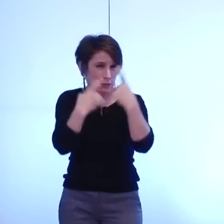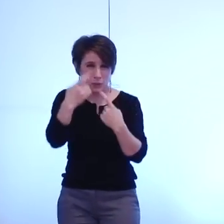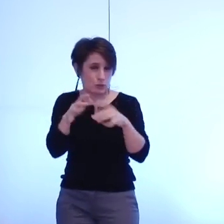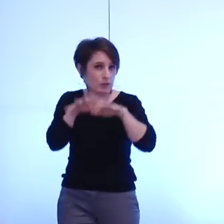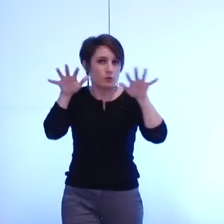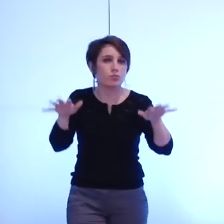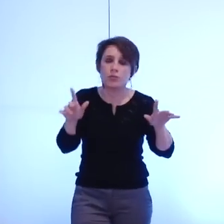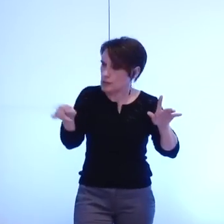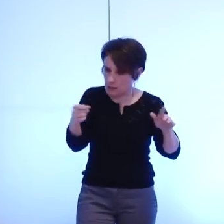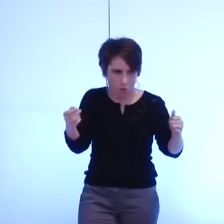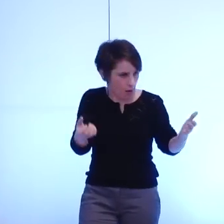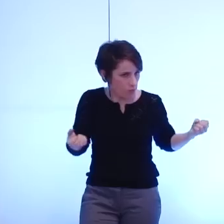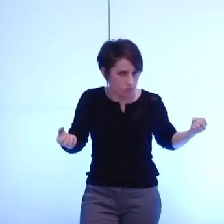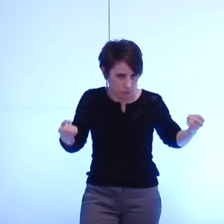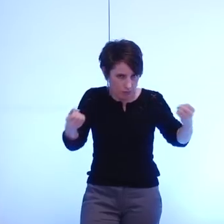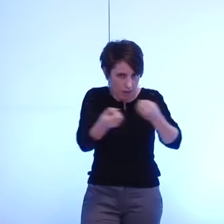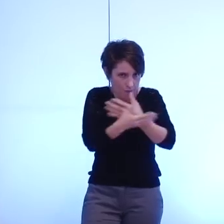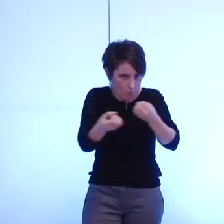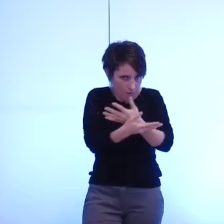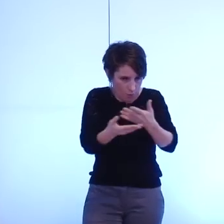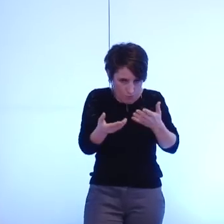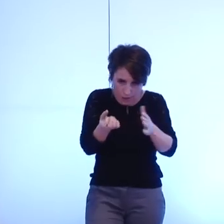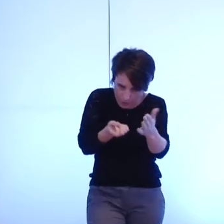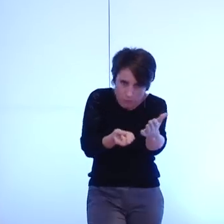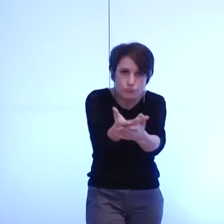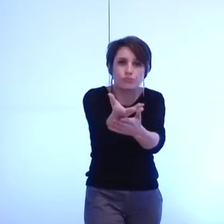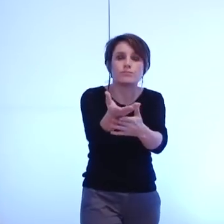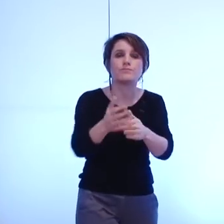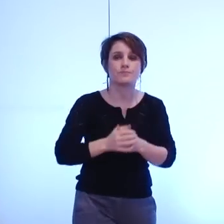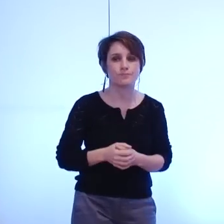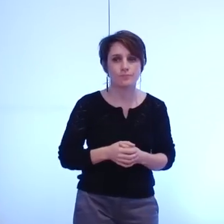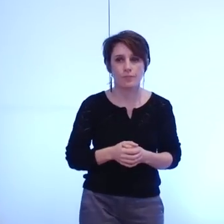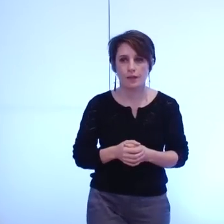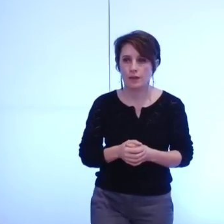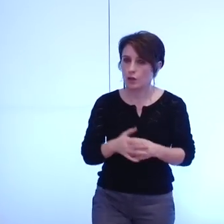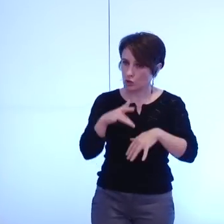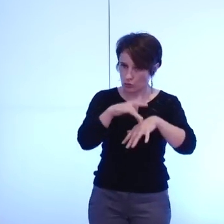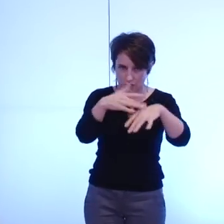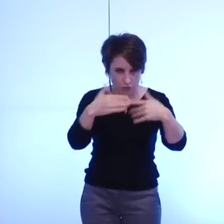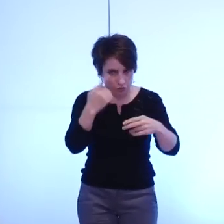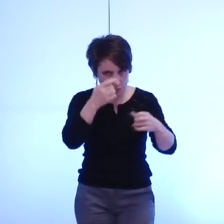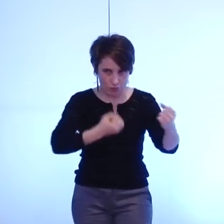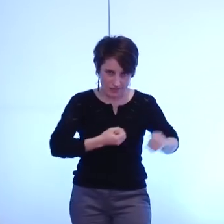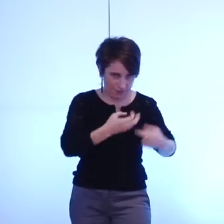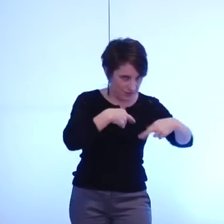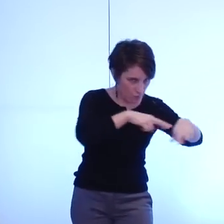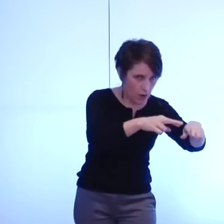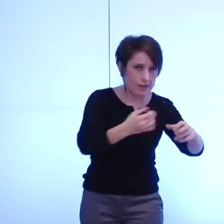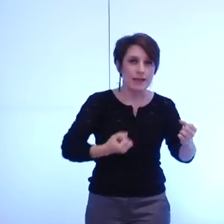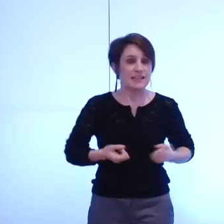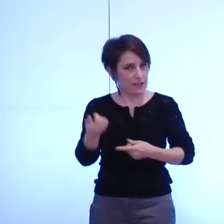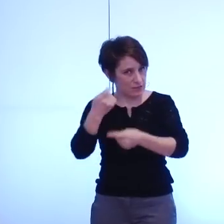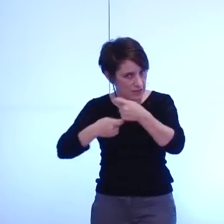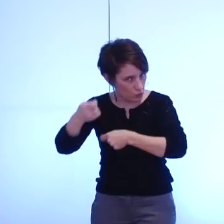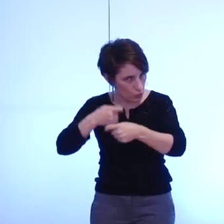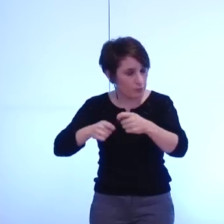cette dynamique qui s'est mise en place l'a été pour la voirie pour l'économie elle l'a été aussi pour l'ensemble